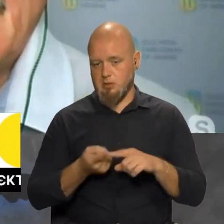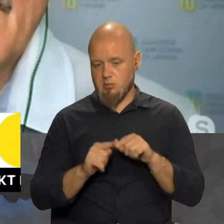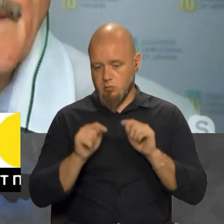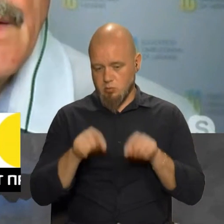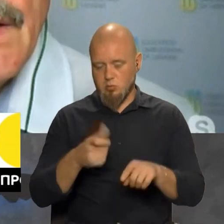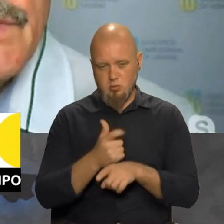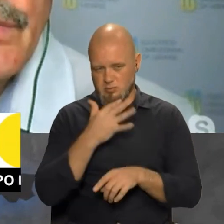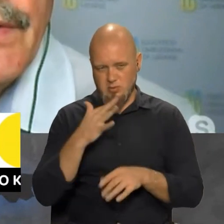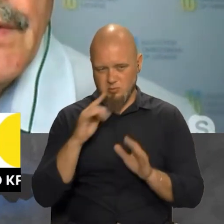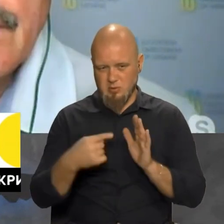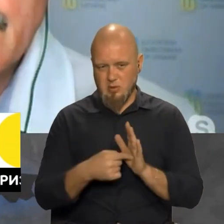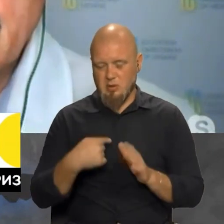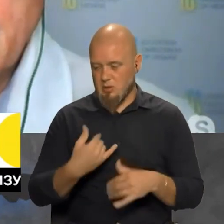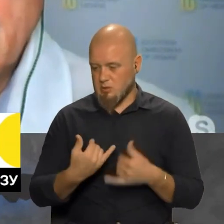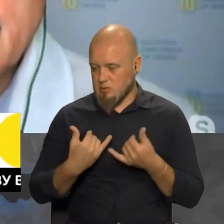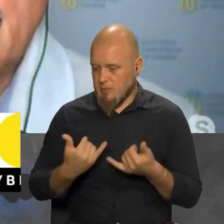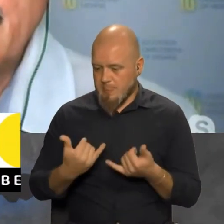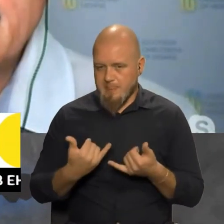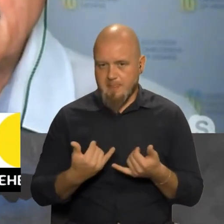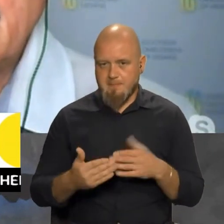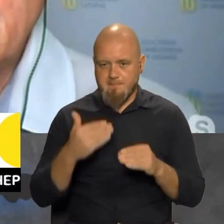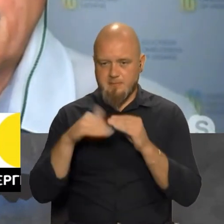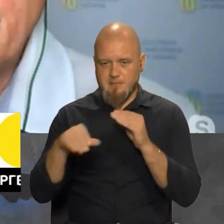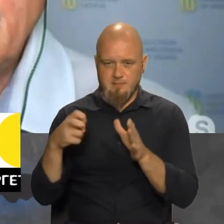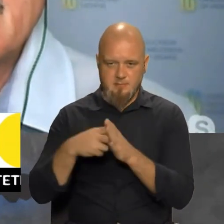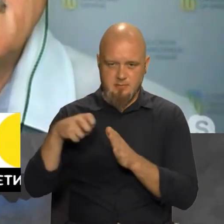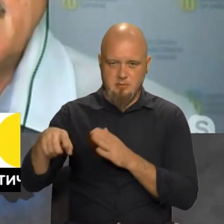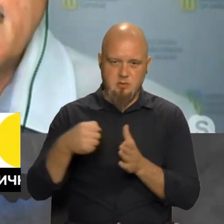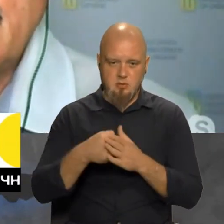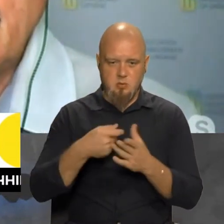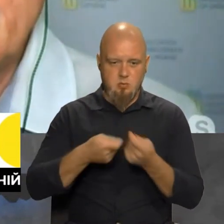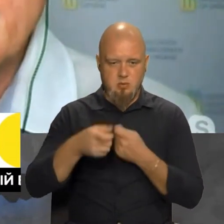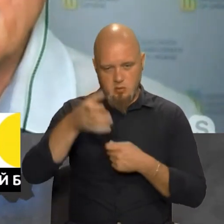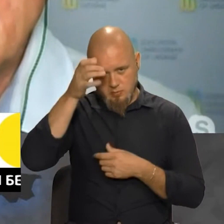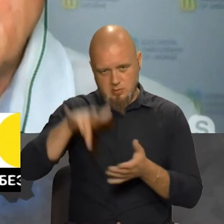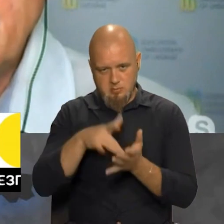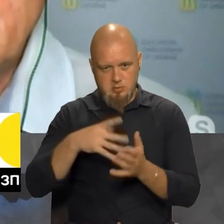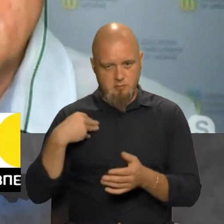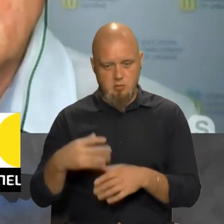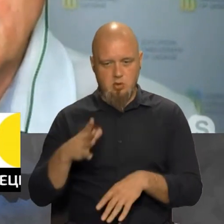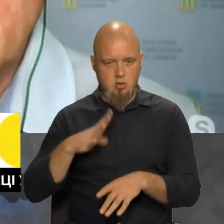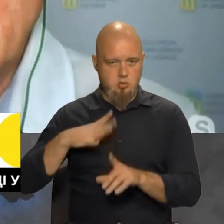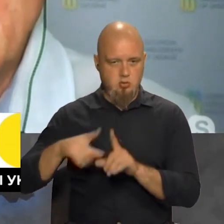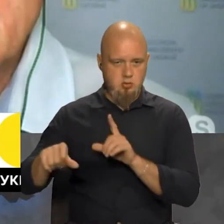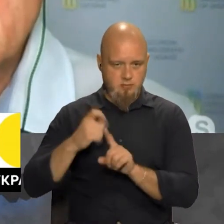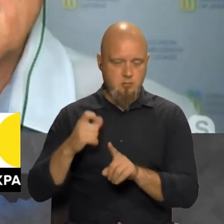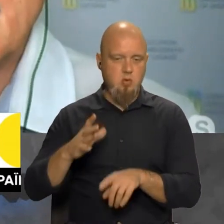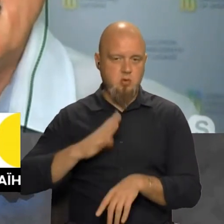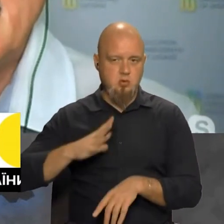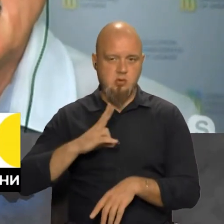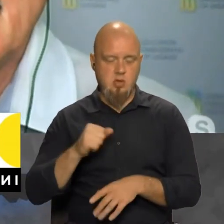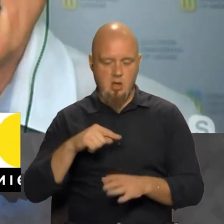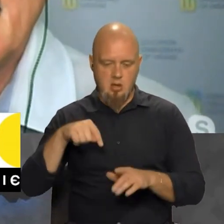дуже багато питань. Я сьогодні надіслав лист до управління освіти міста Львова, очікую на відповідь, очікую на